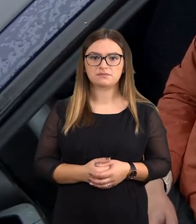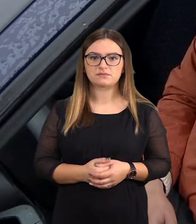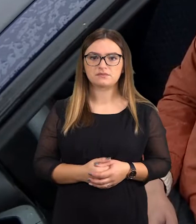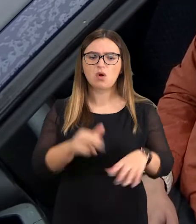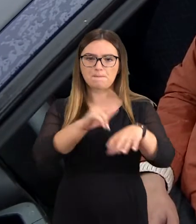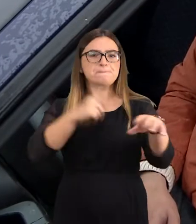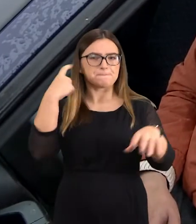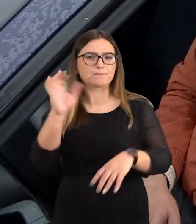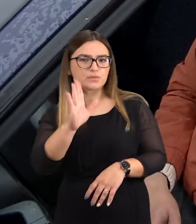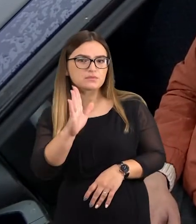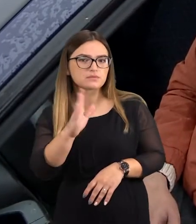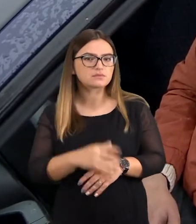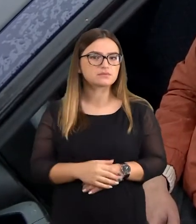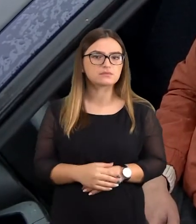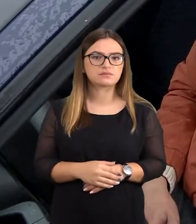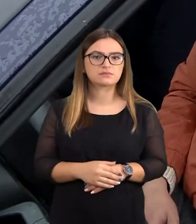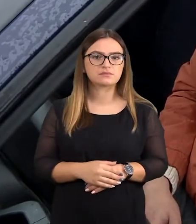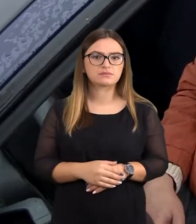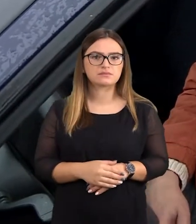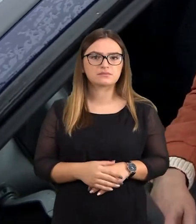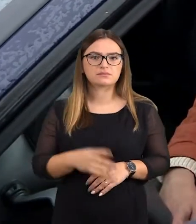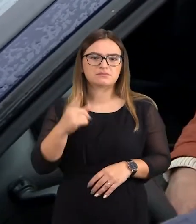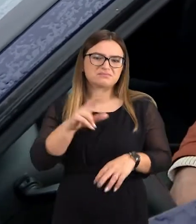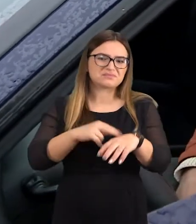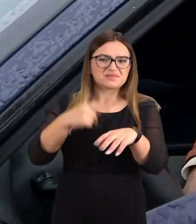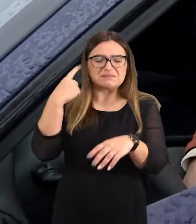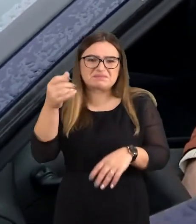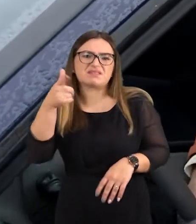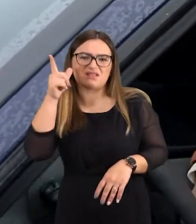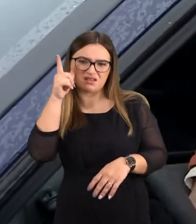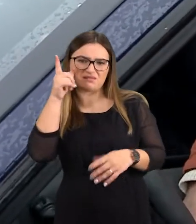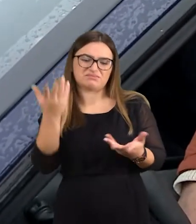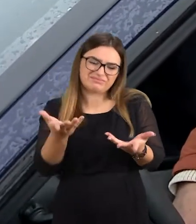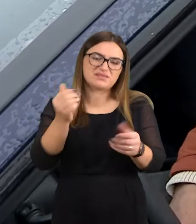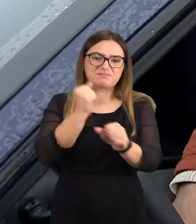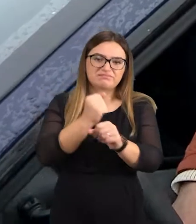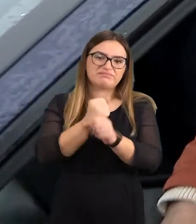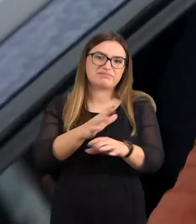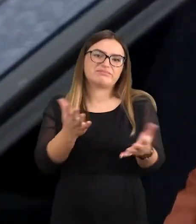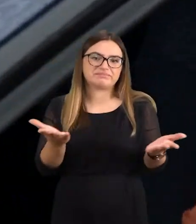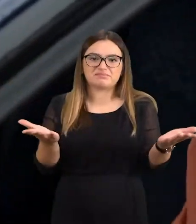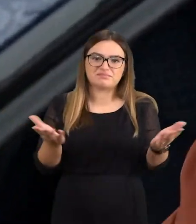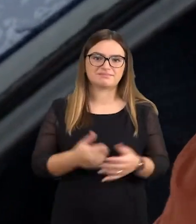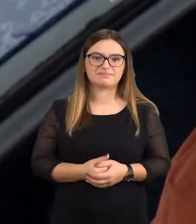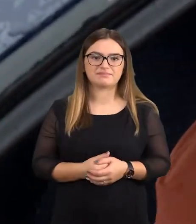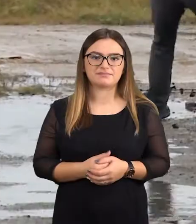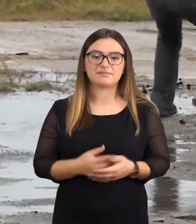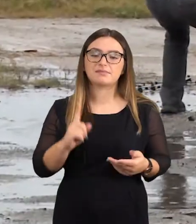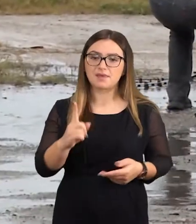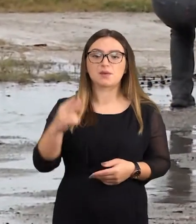O policija kviesi dabar? Nu, ką čia kviesi? Pasitaikėjai, pasitaikėjai, viskas.